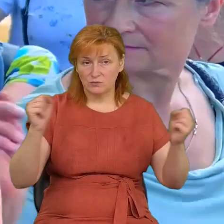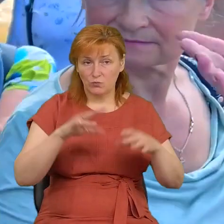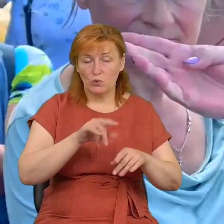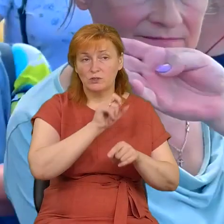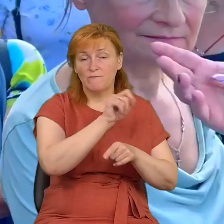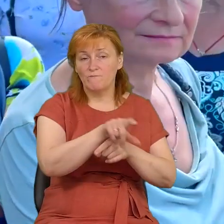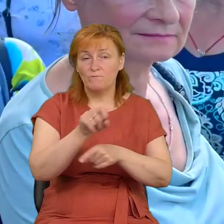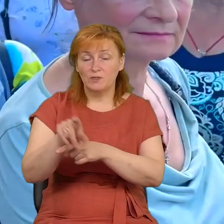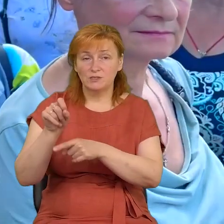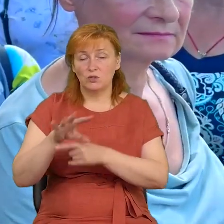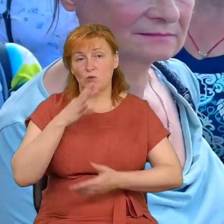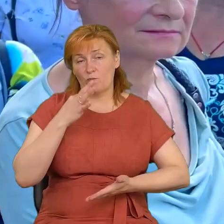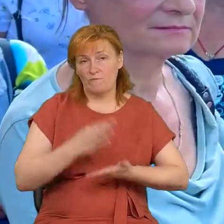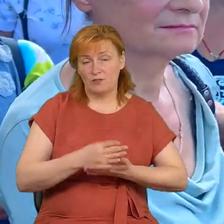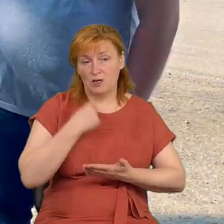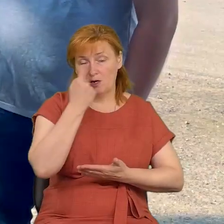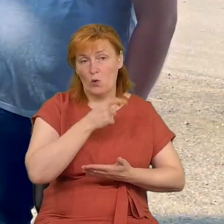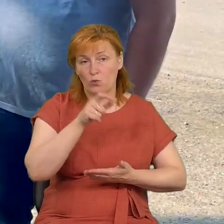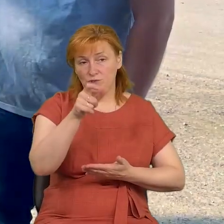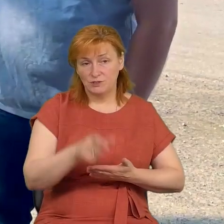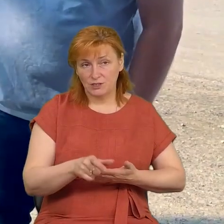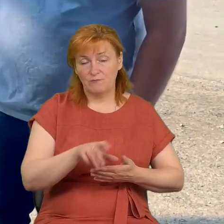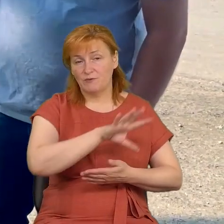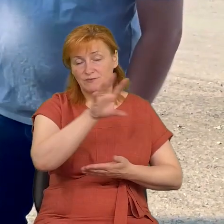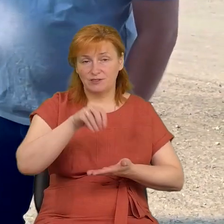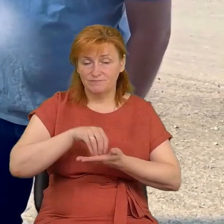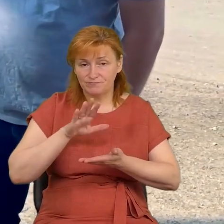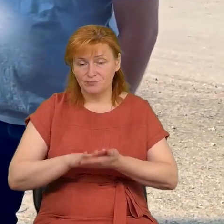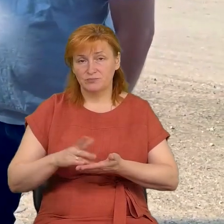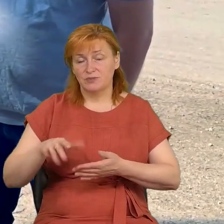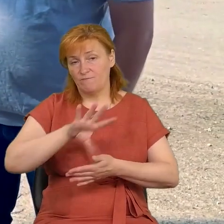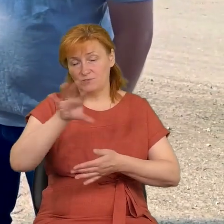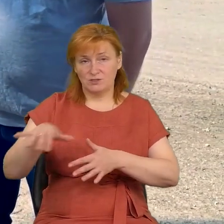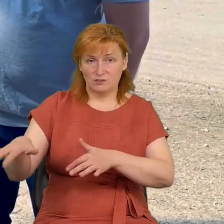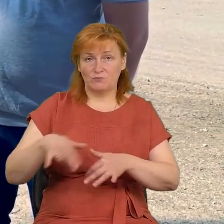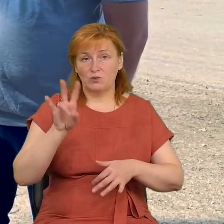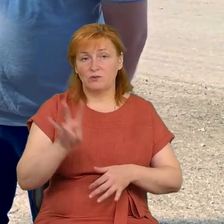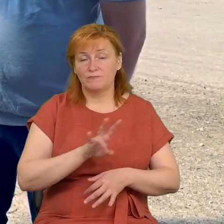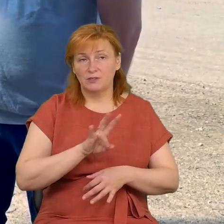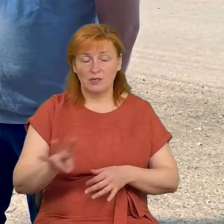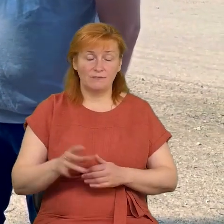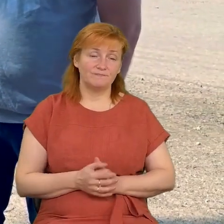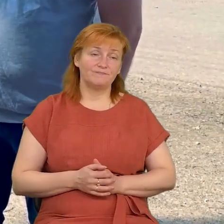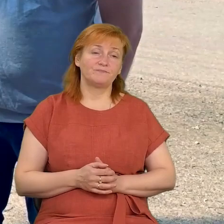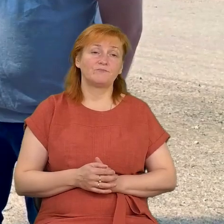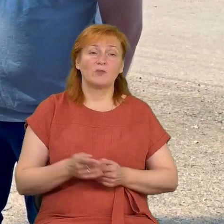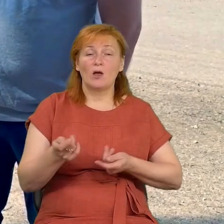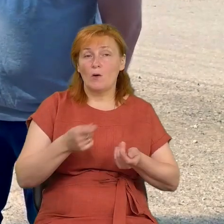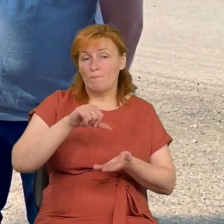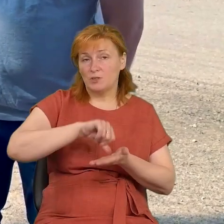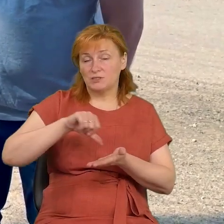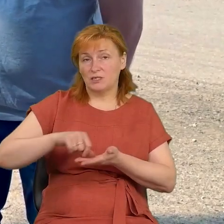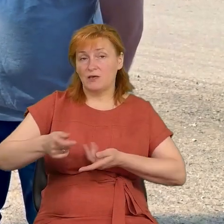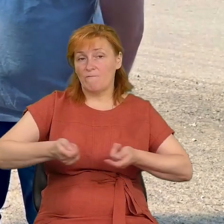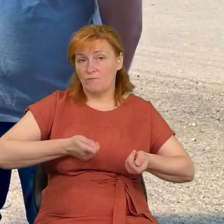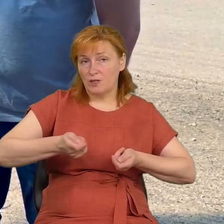перейдуть до інвентаризації майна церкви. Усі дії чинитимуть у супроводі поліції та представників влади. Представники УПЦ